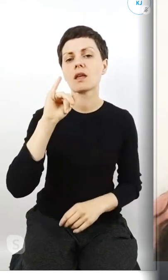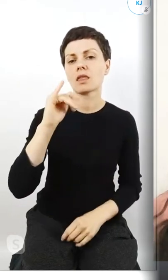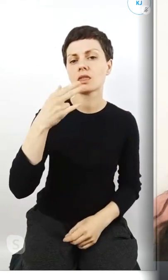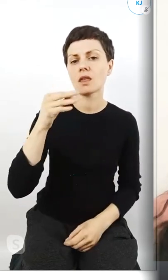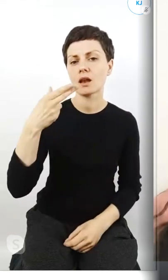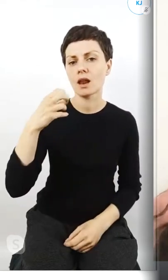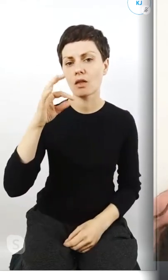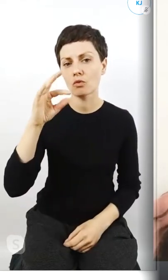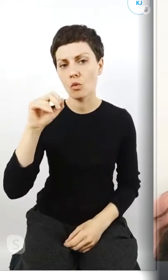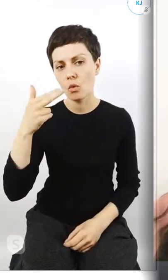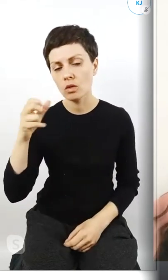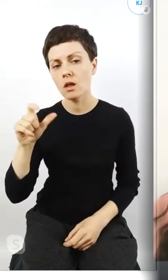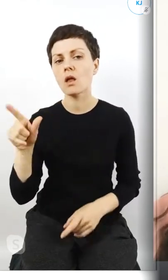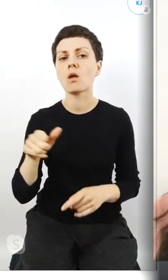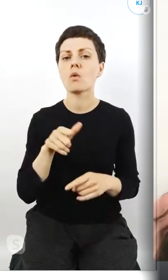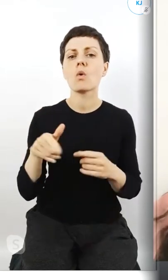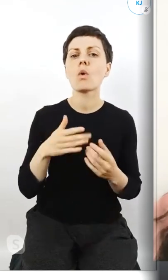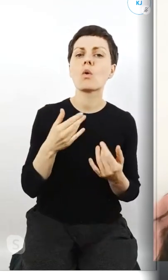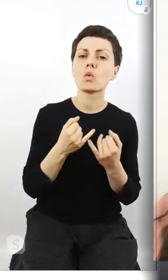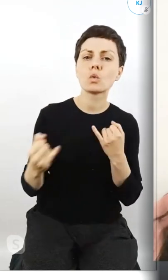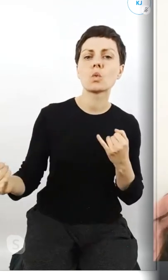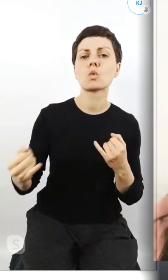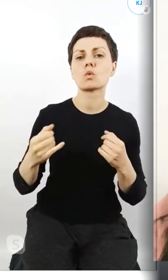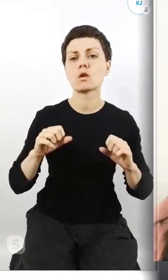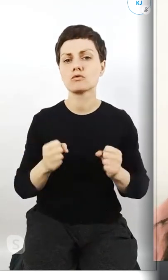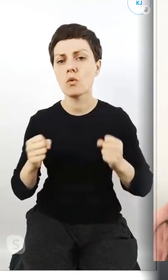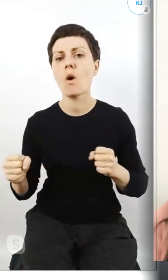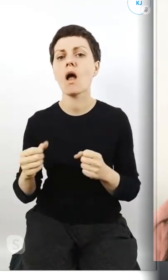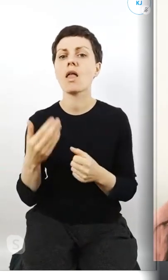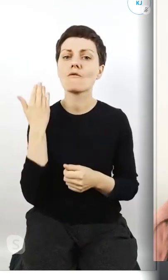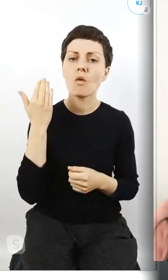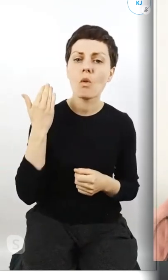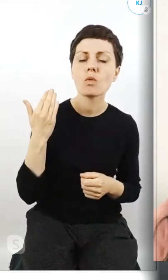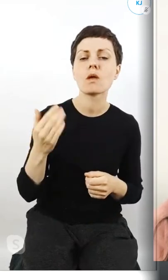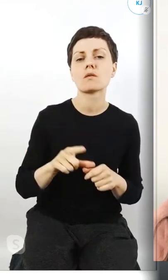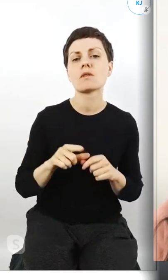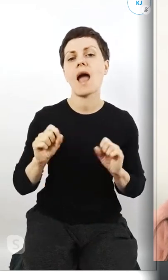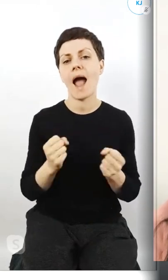młodzieżowy, między innymi i inne takie działania aktywistyczno-wolontariackie.